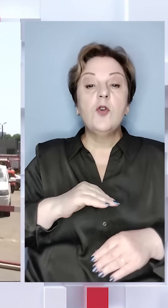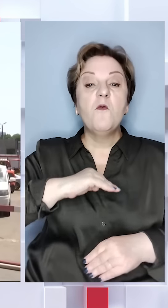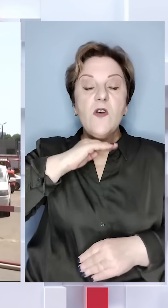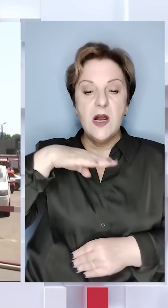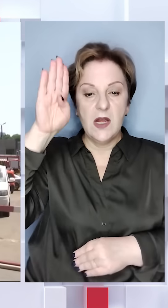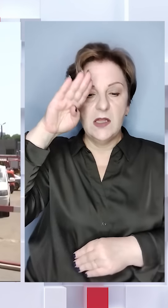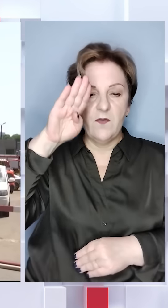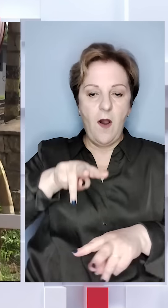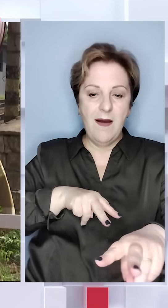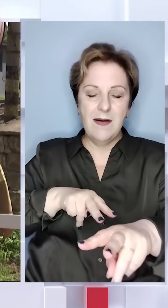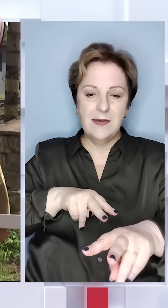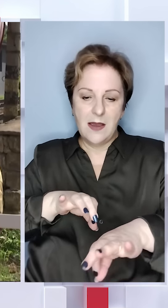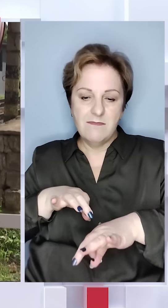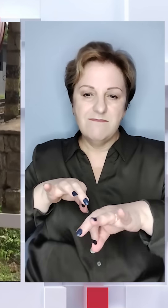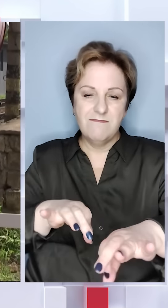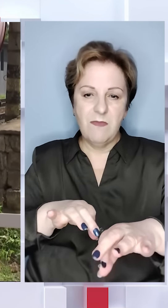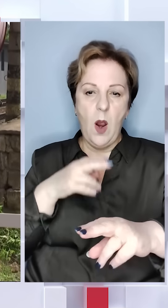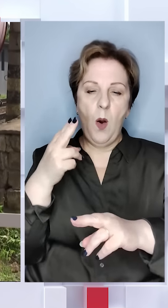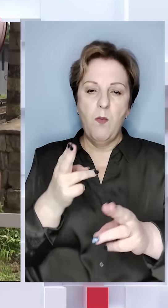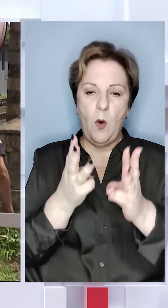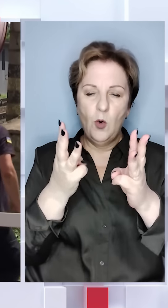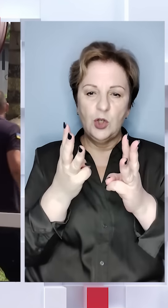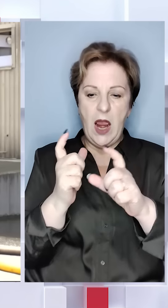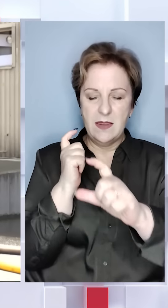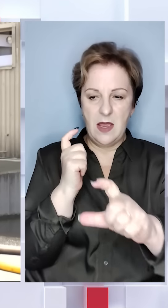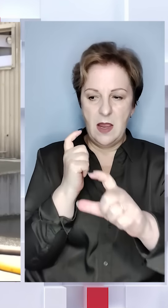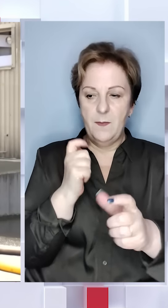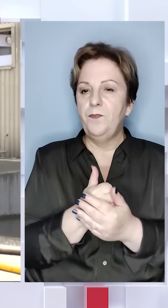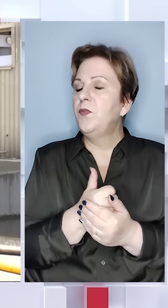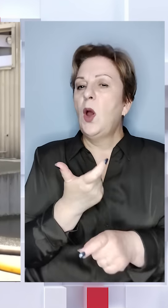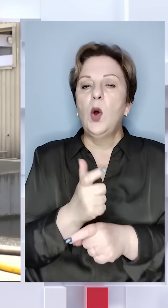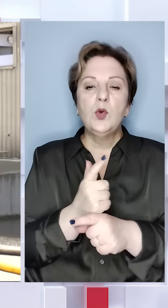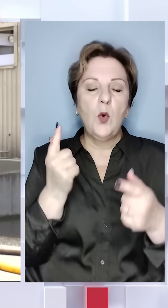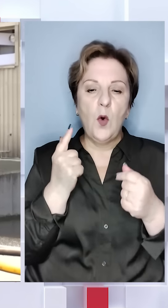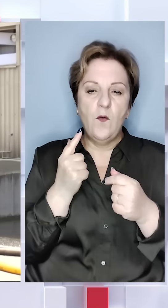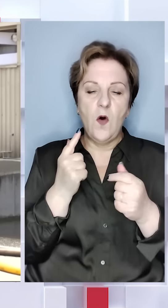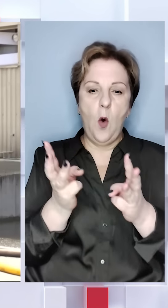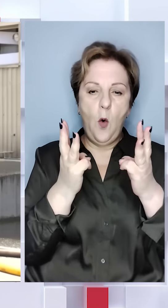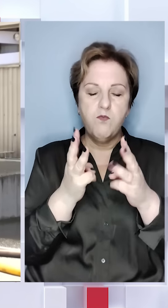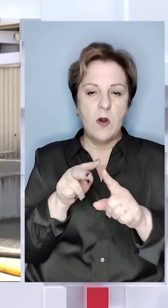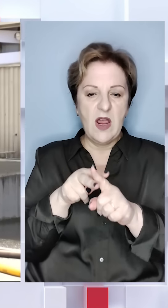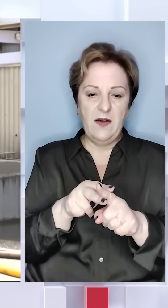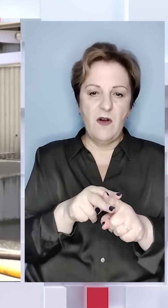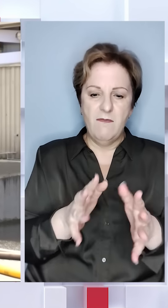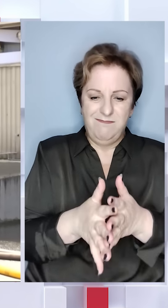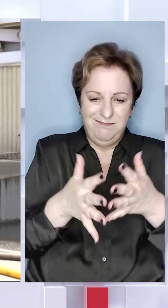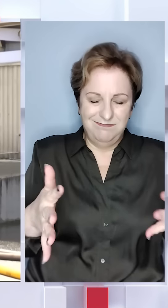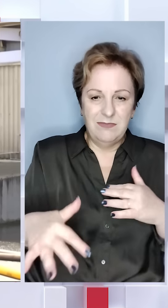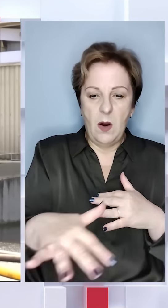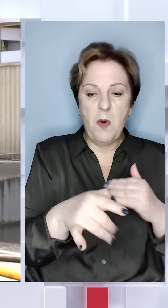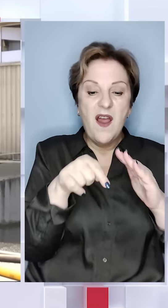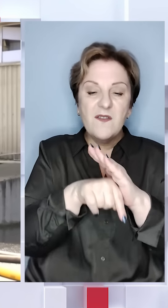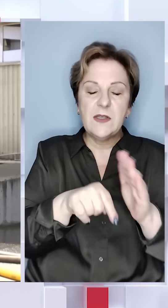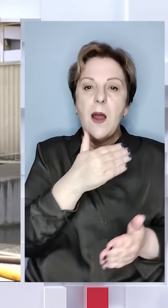вистачило води, по залізниці підігнали пожежний потяг. Дуже велике пожежне навантаження саме через площу і через те, що